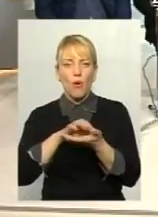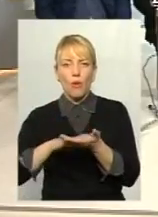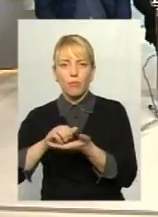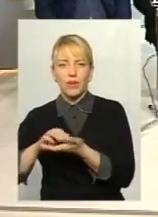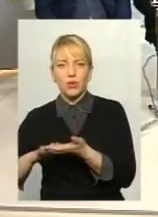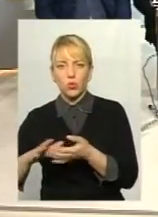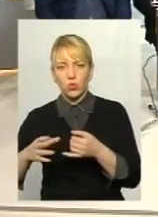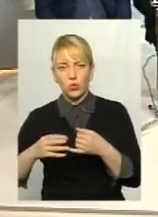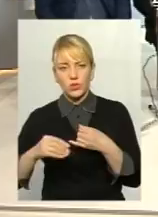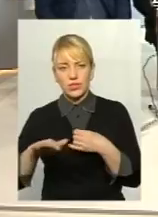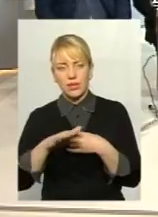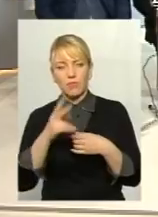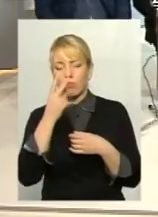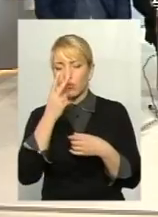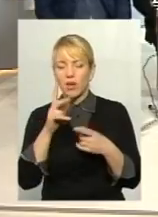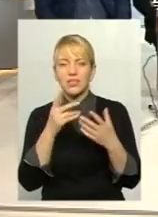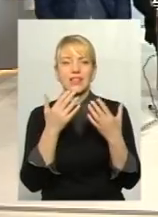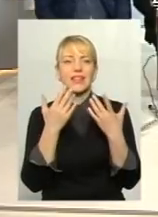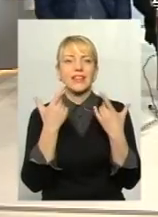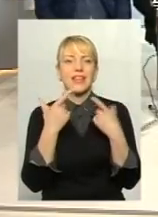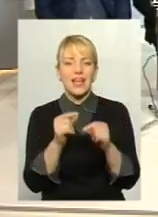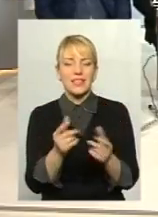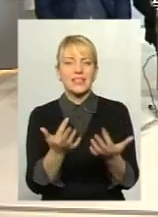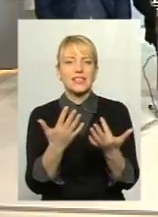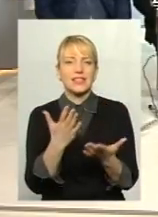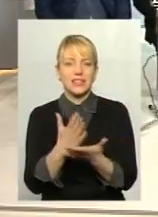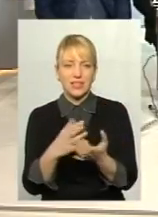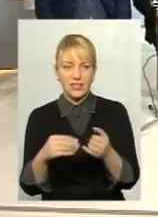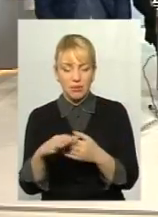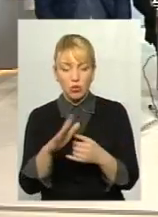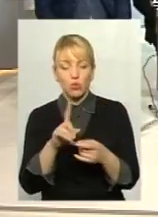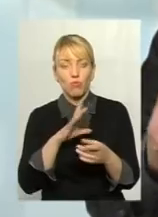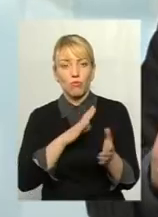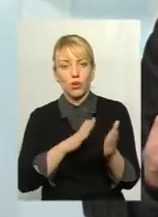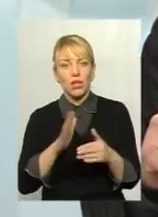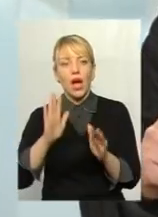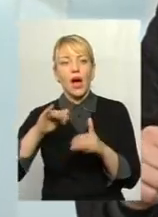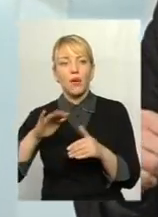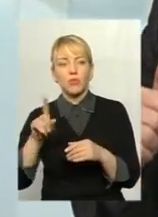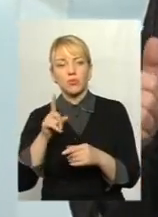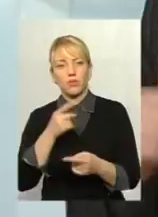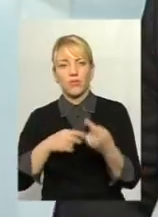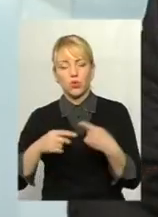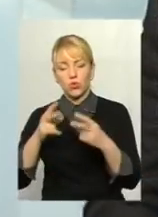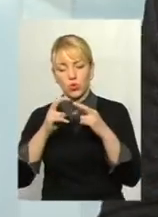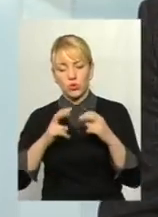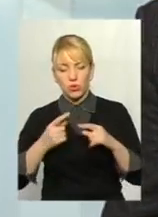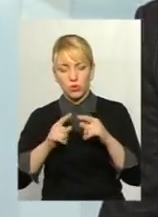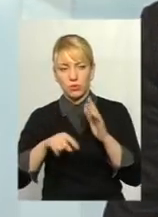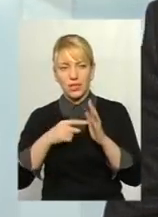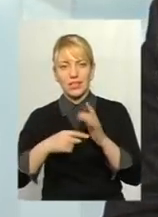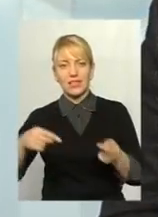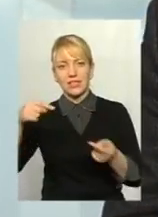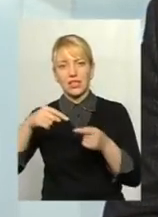налазить. Побачте, дечого, скільки є. Буде порядок. А тоді тільки вернутися до розгляду цього питання. І згідно Конституції України,